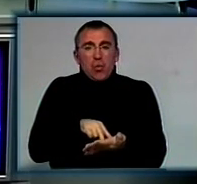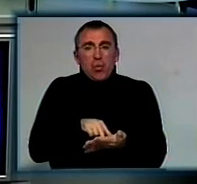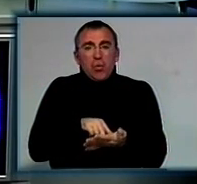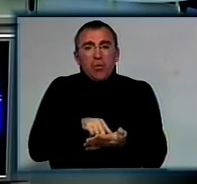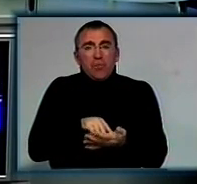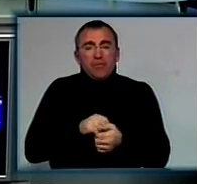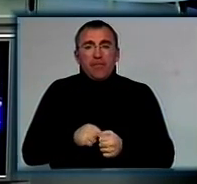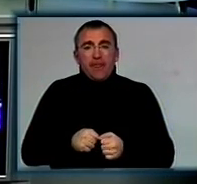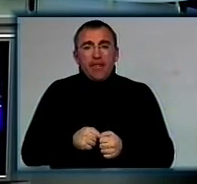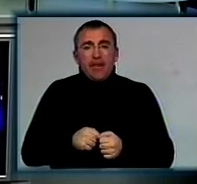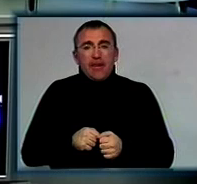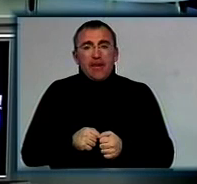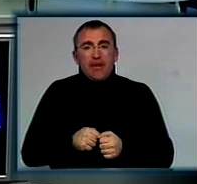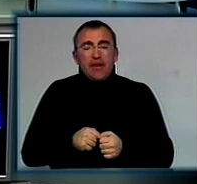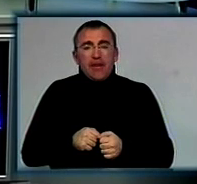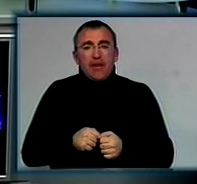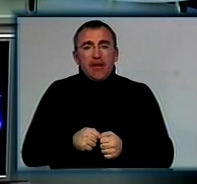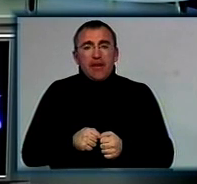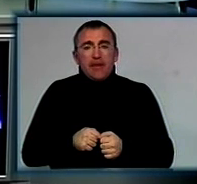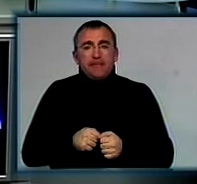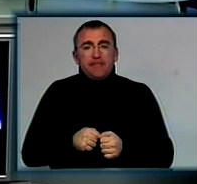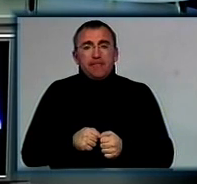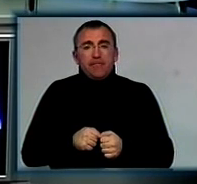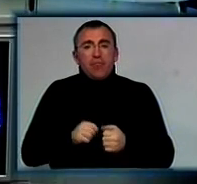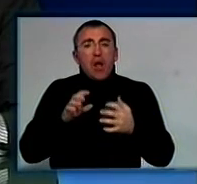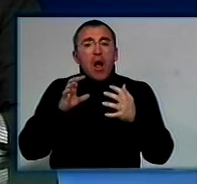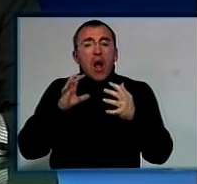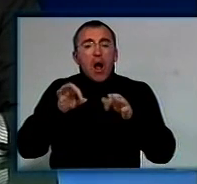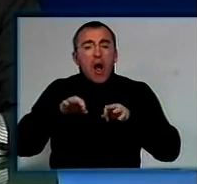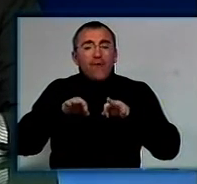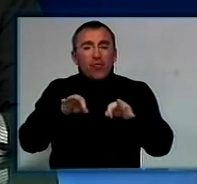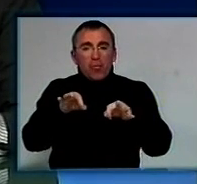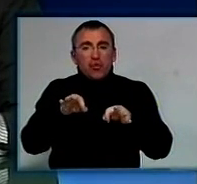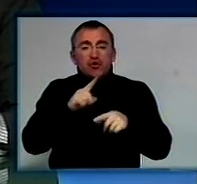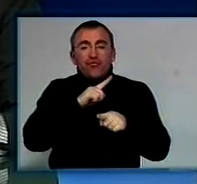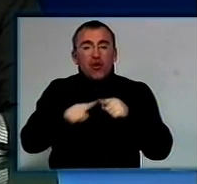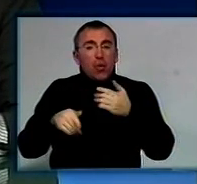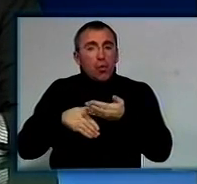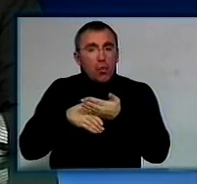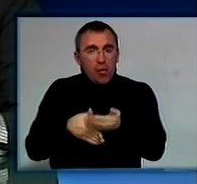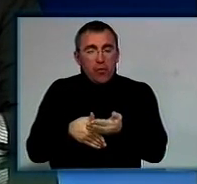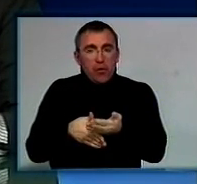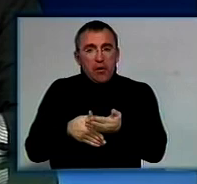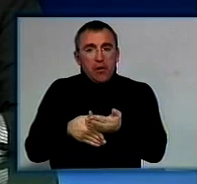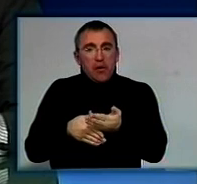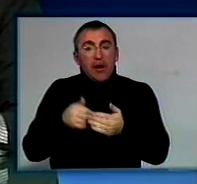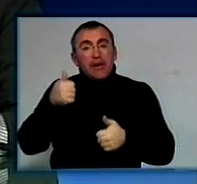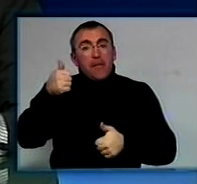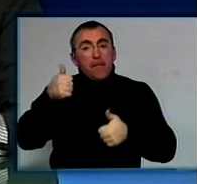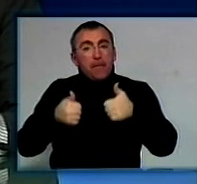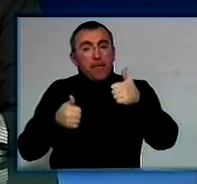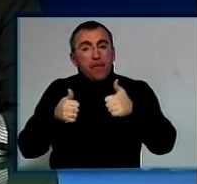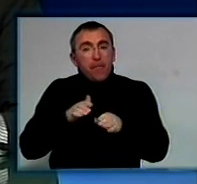автомобілі швидкої допомоги, питання проведення тендера на